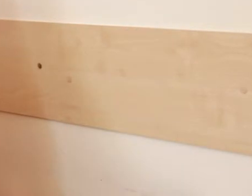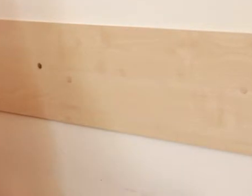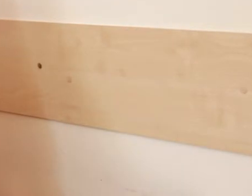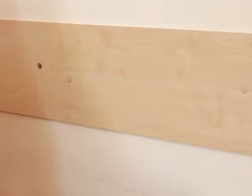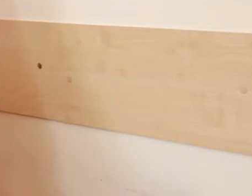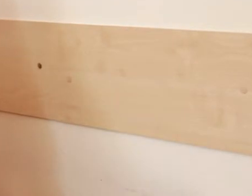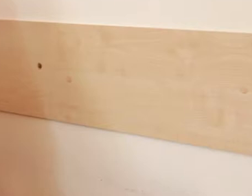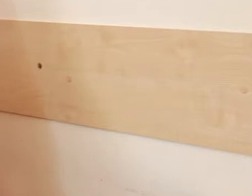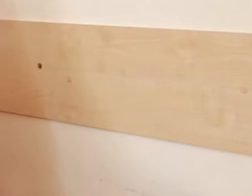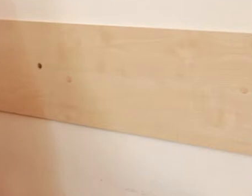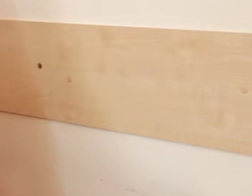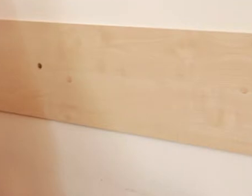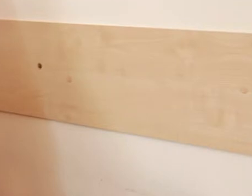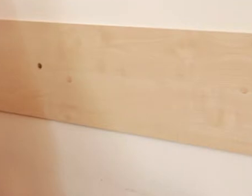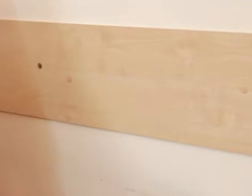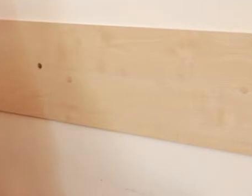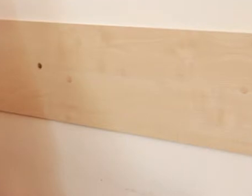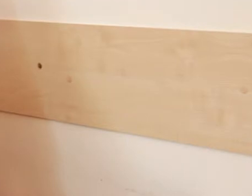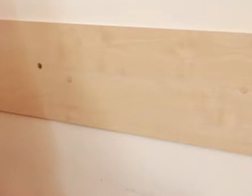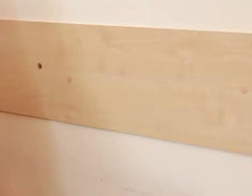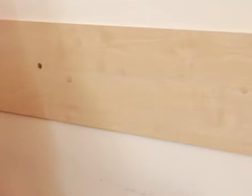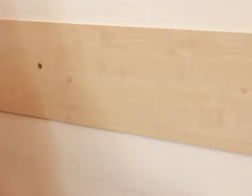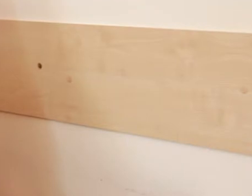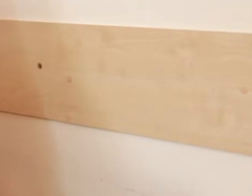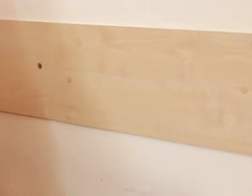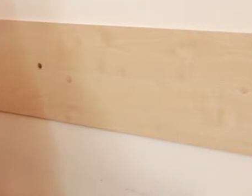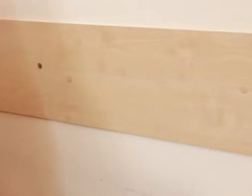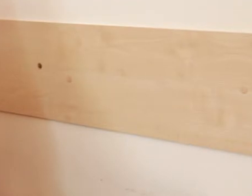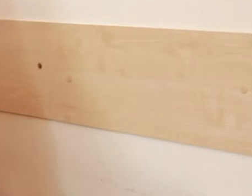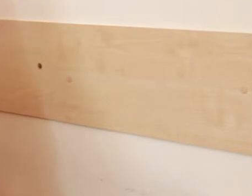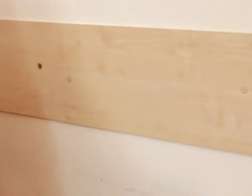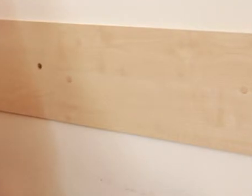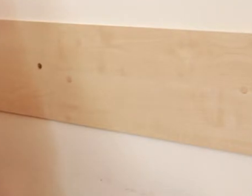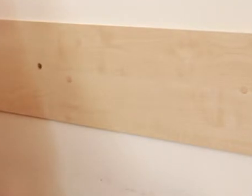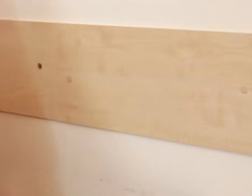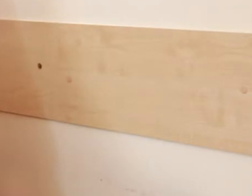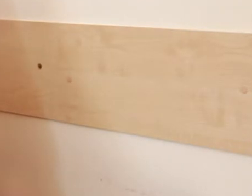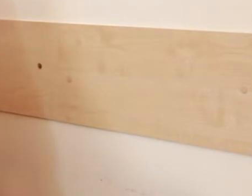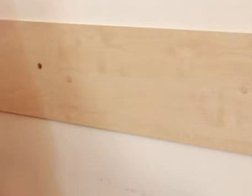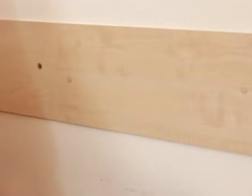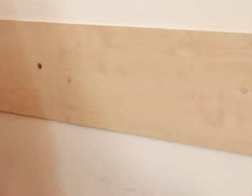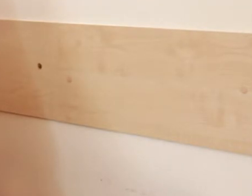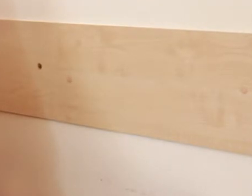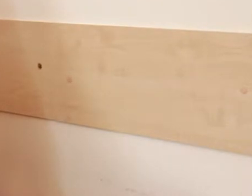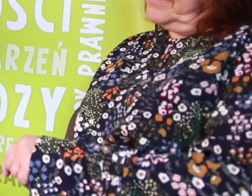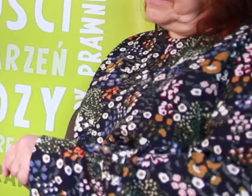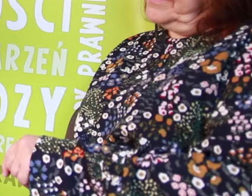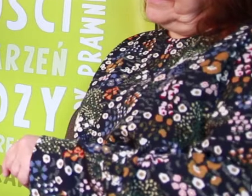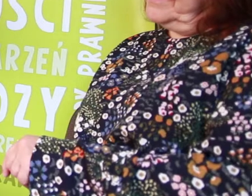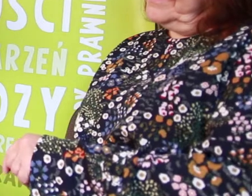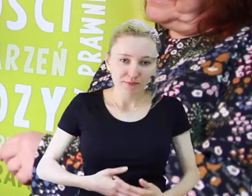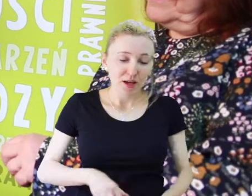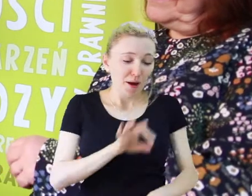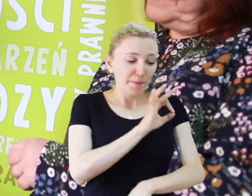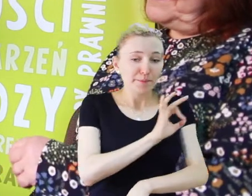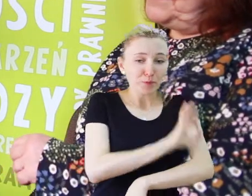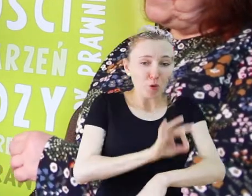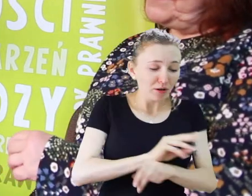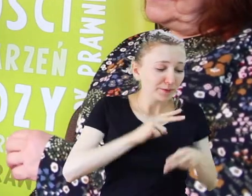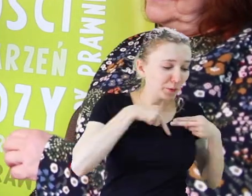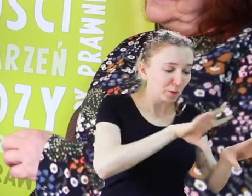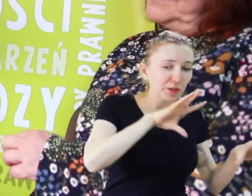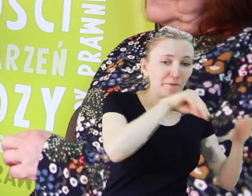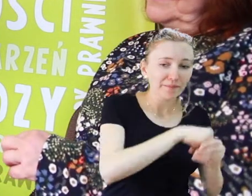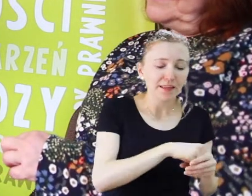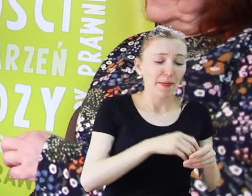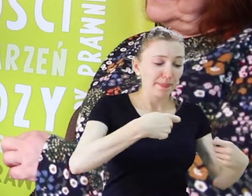i tak mi się wydawało, że takie były ludzie oczekiwania nam. Tak. Do